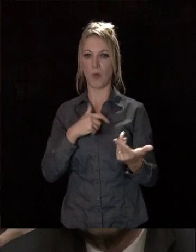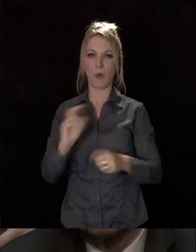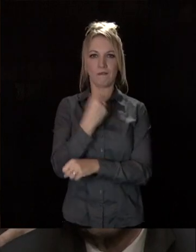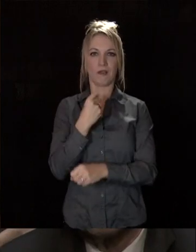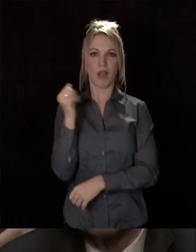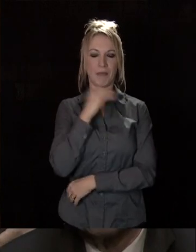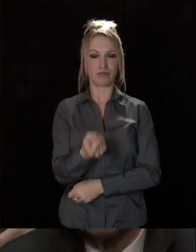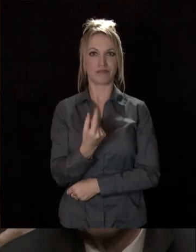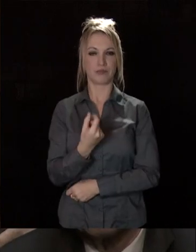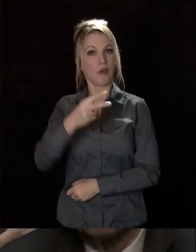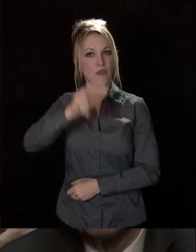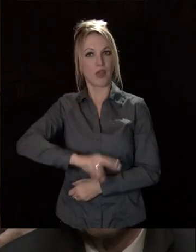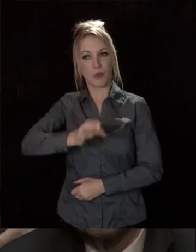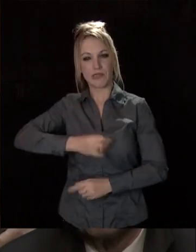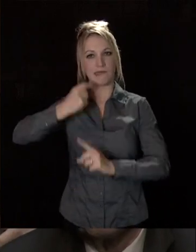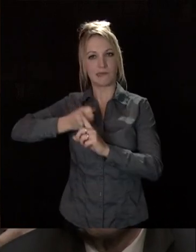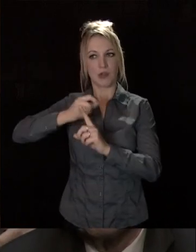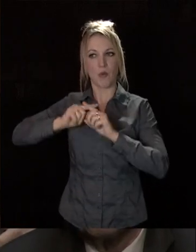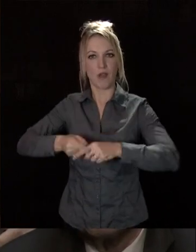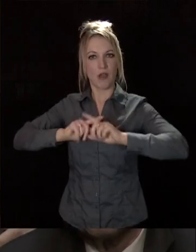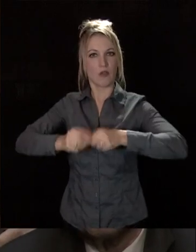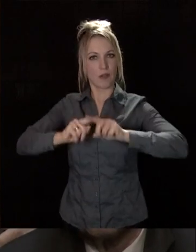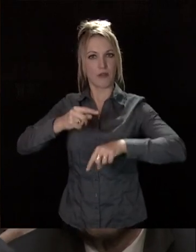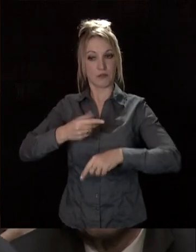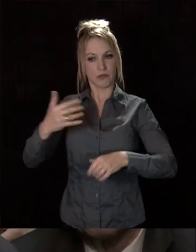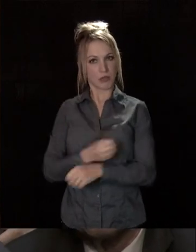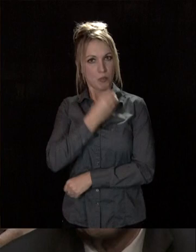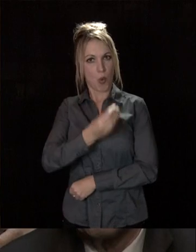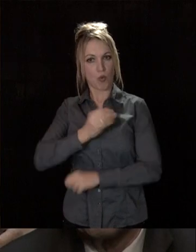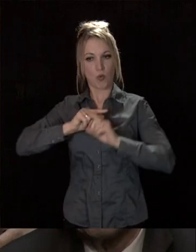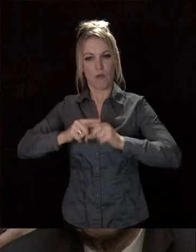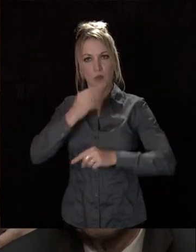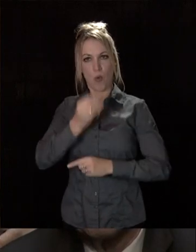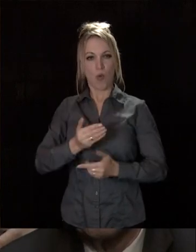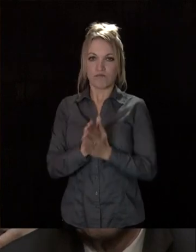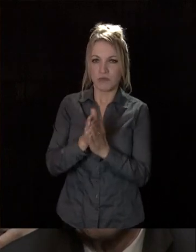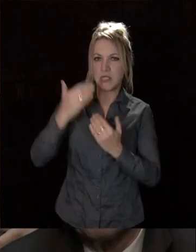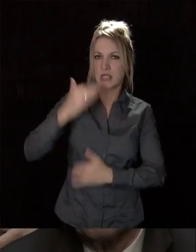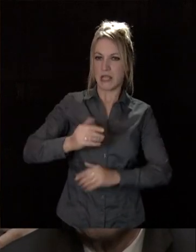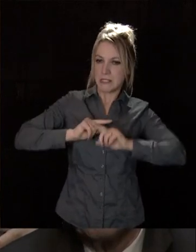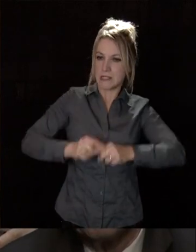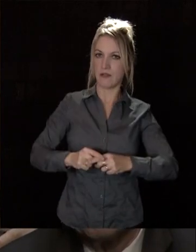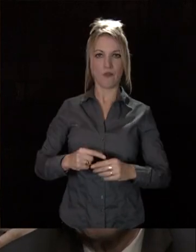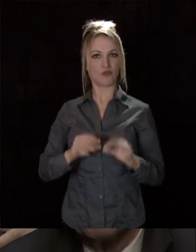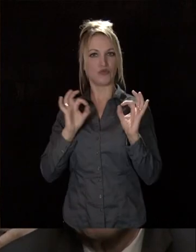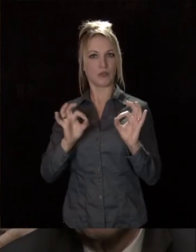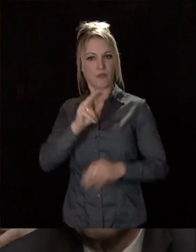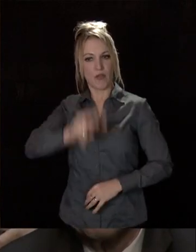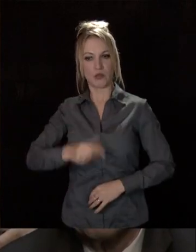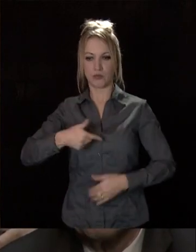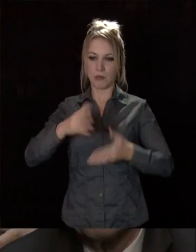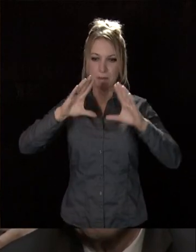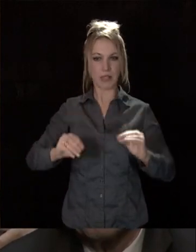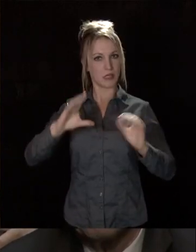Eh bien oui, nous avons dû convaincre, nous avons su convaincre, nous l'avons fait avec conviction, que nous avions notre place,